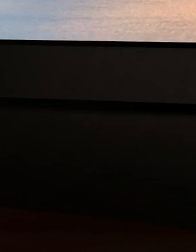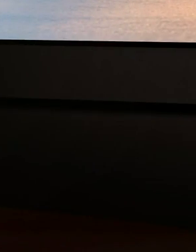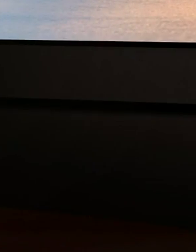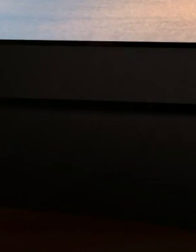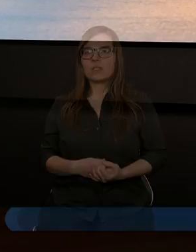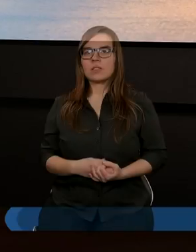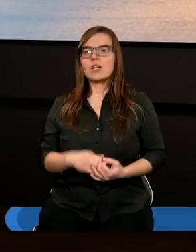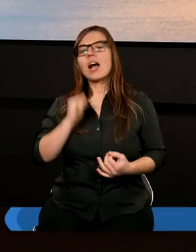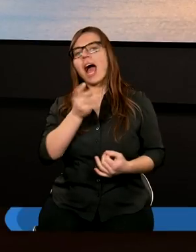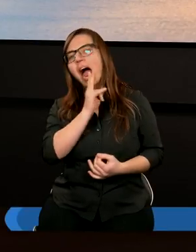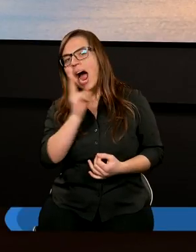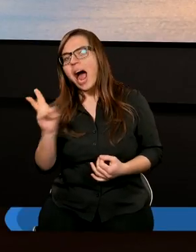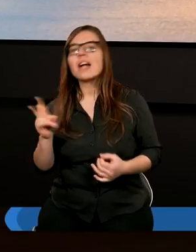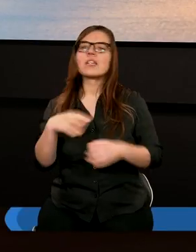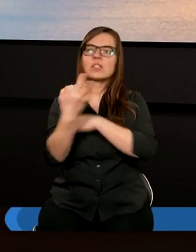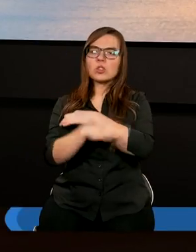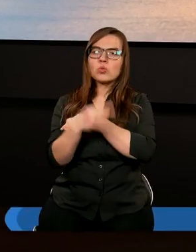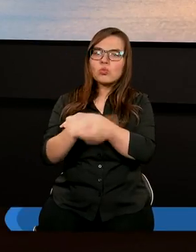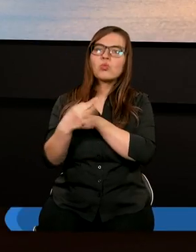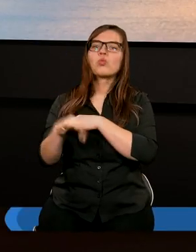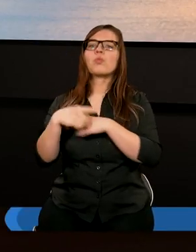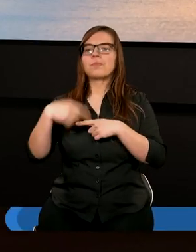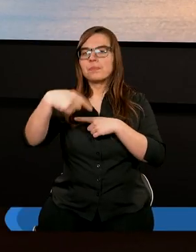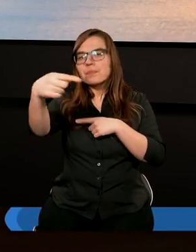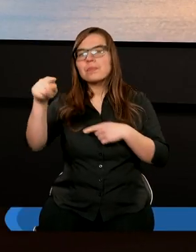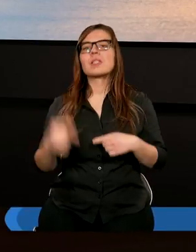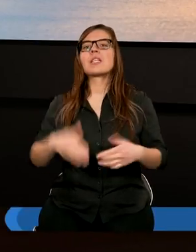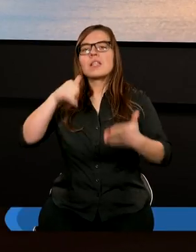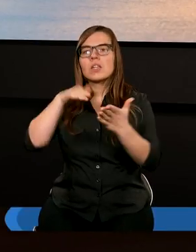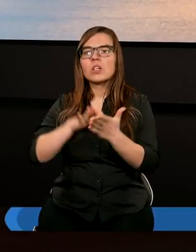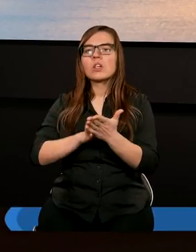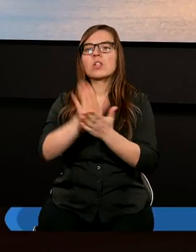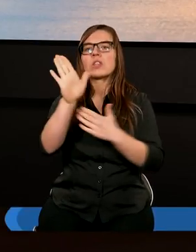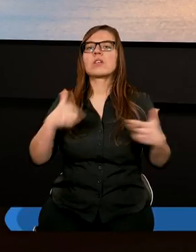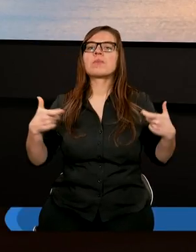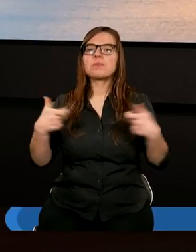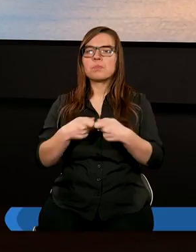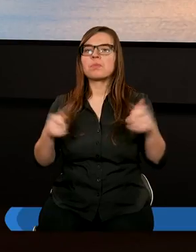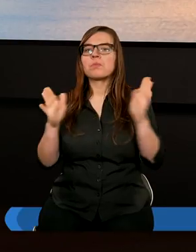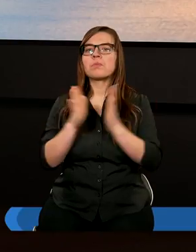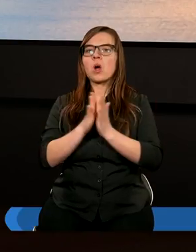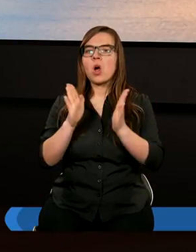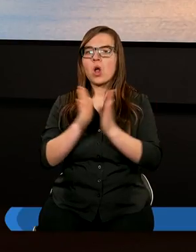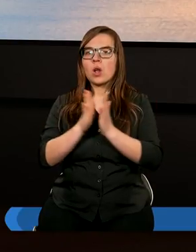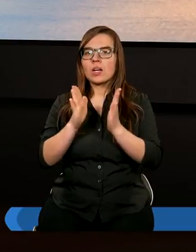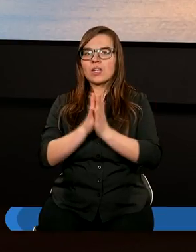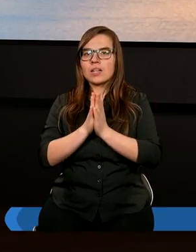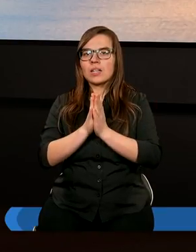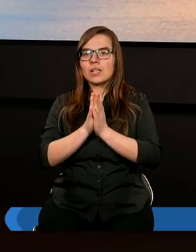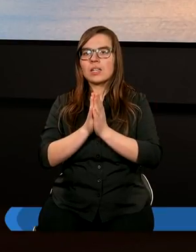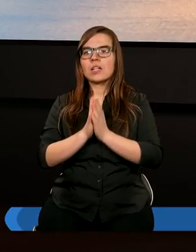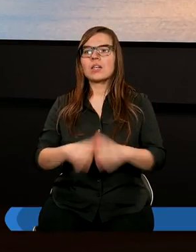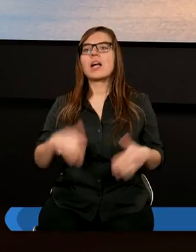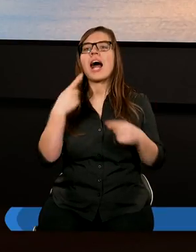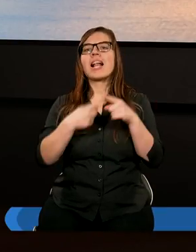Jak każde nasze studium rozpoczniemy modlitwą, ale